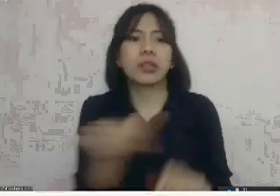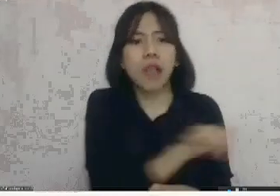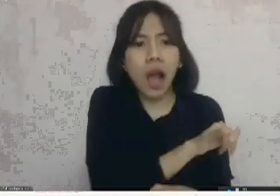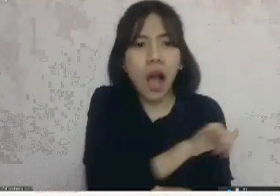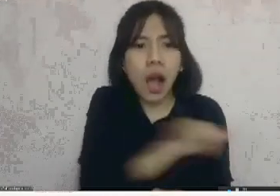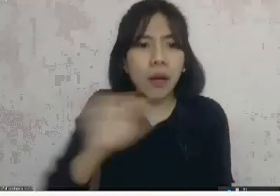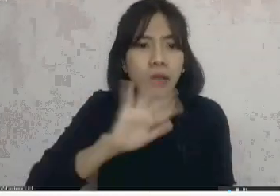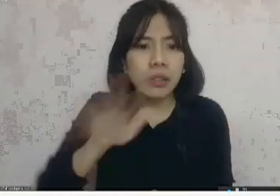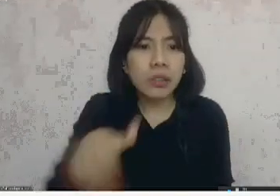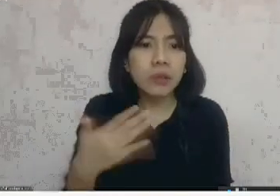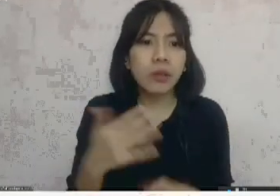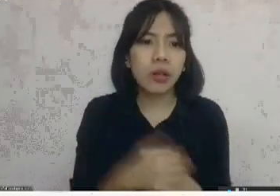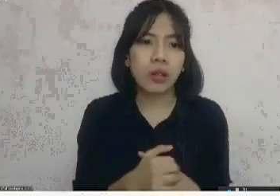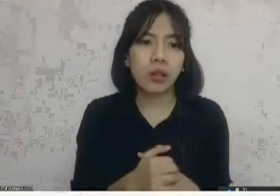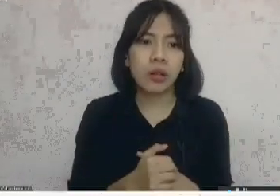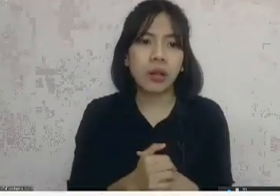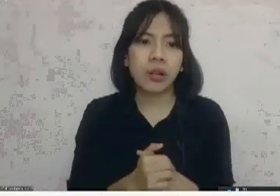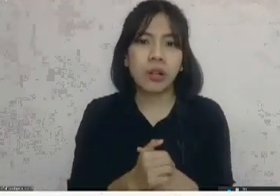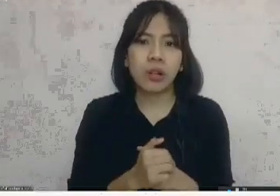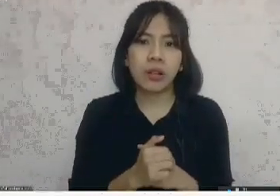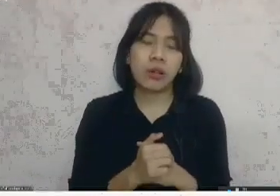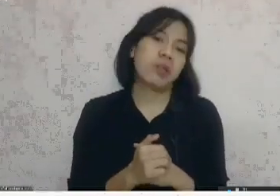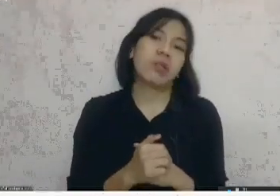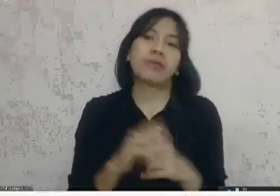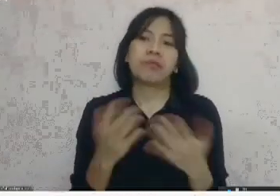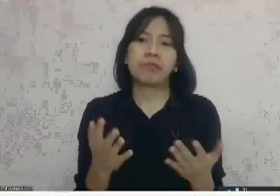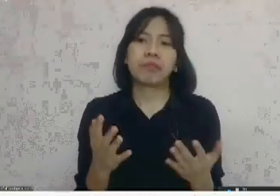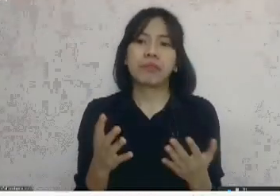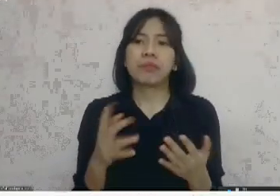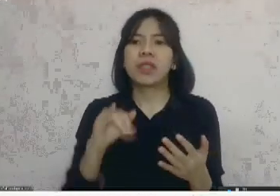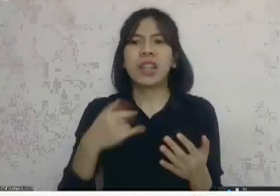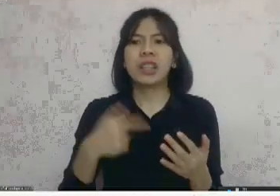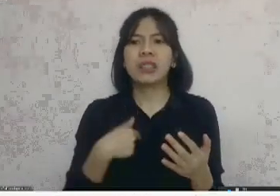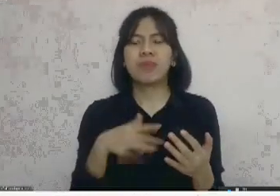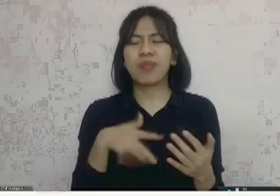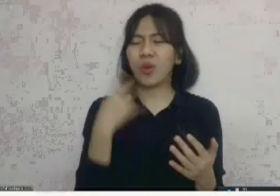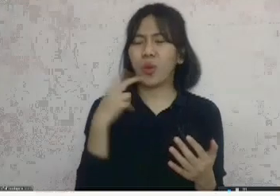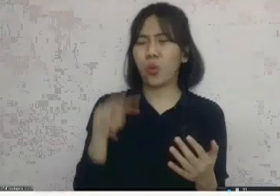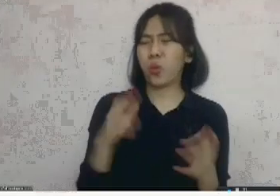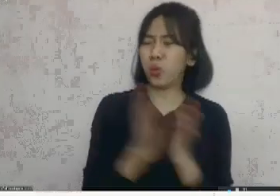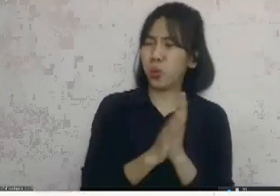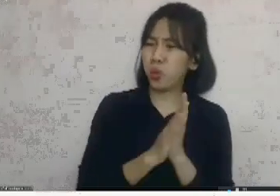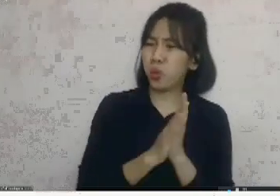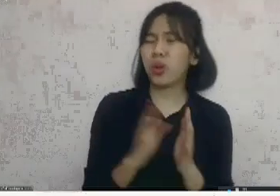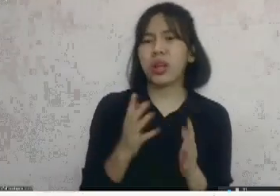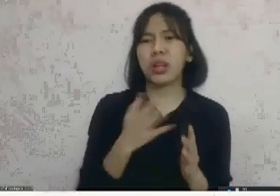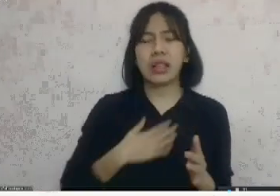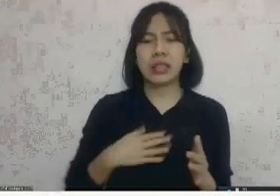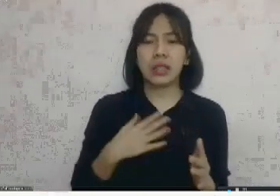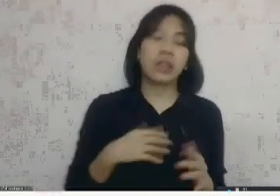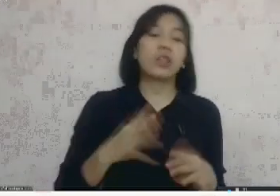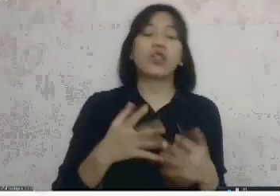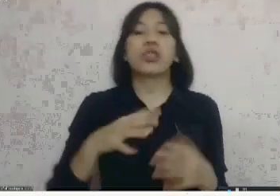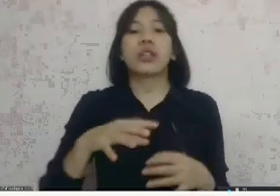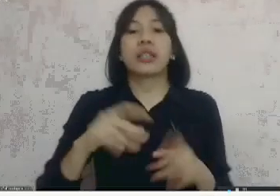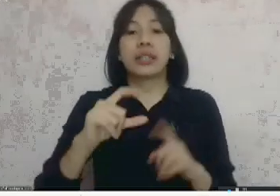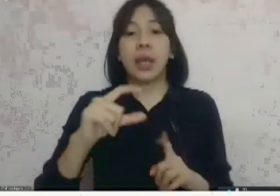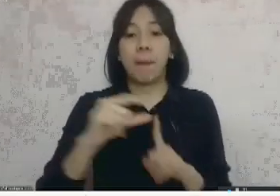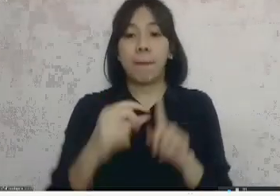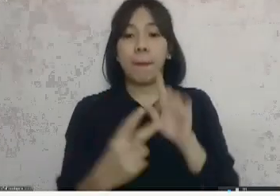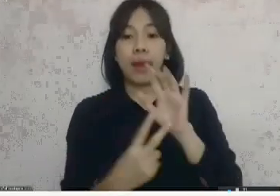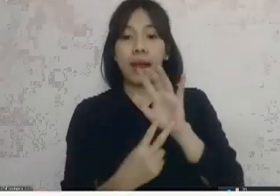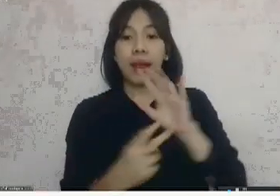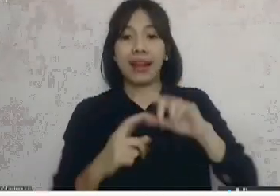kemampuan teman-teman yang seharusnya gitu jadi sangat sayangkan nah yang ketiga rekodmen CPNS ini juga untuk